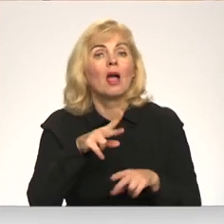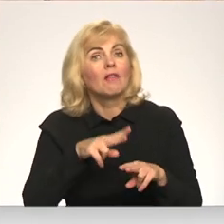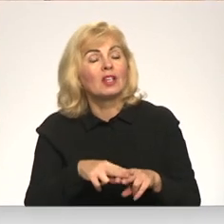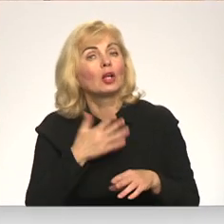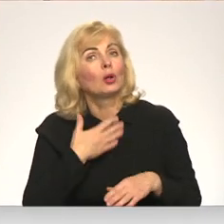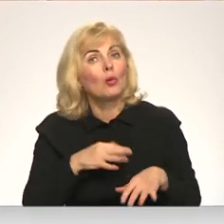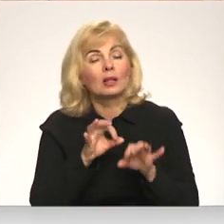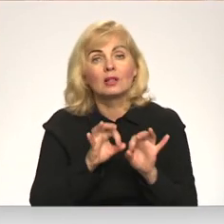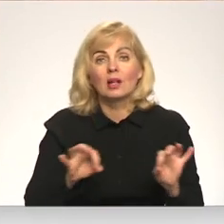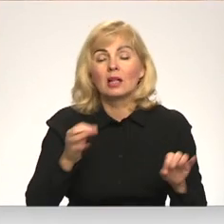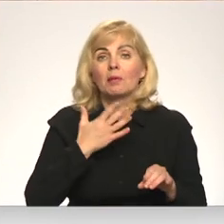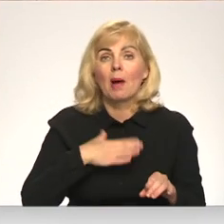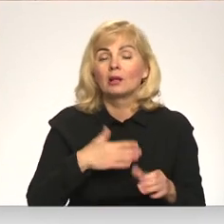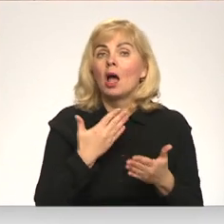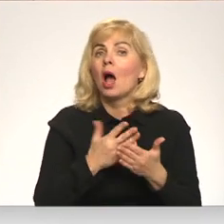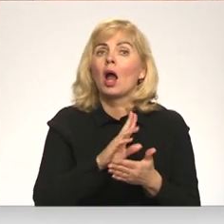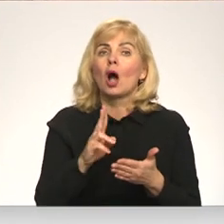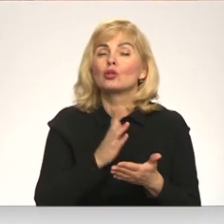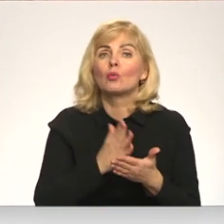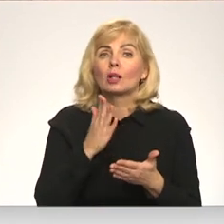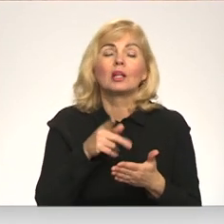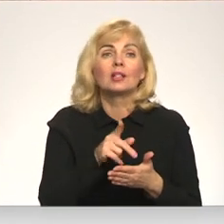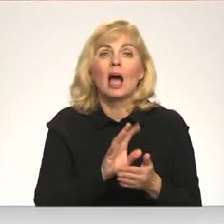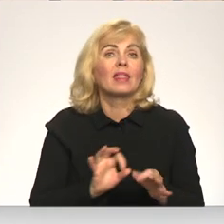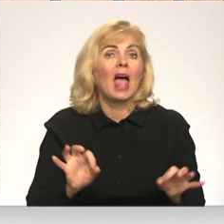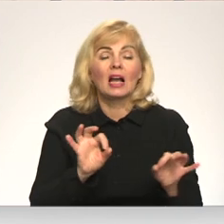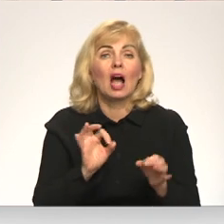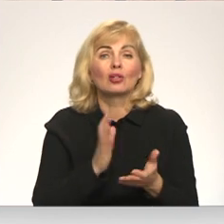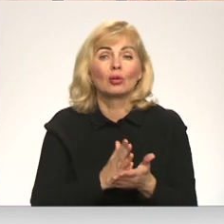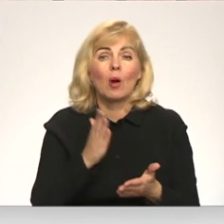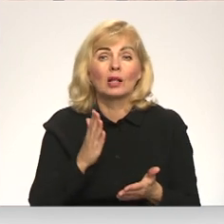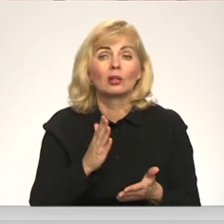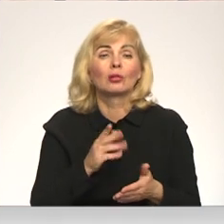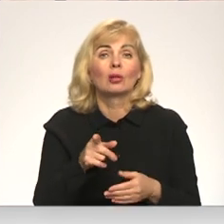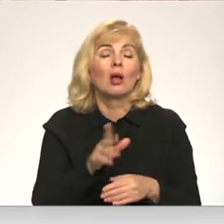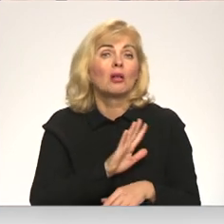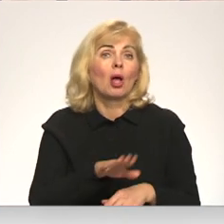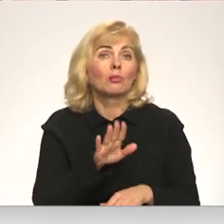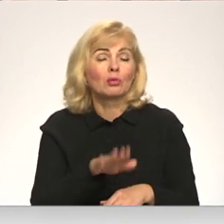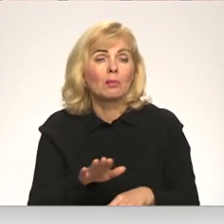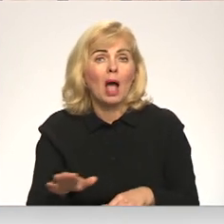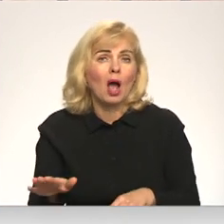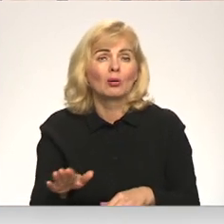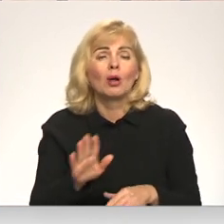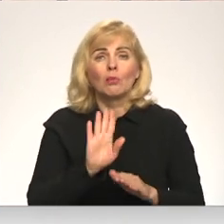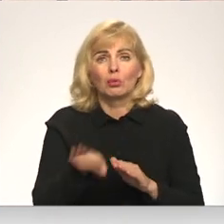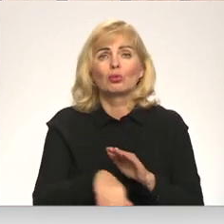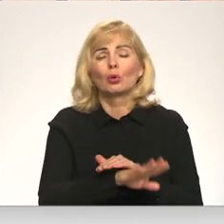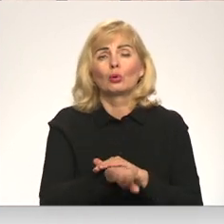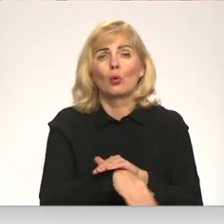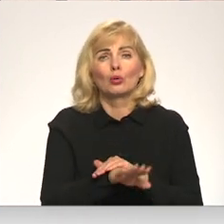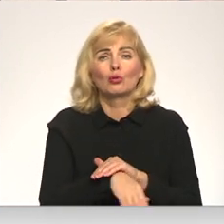patīkama, kas notiks, ja piemēram nekas te nenotiks. Kas stāvēs tūkš, ka nebūs bērnu, tāds tūkšums